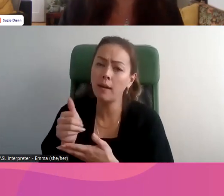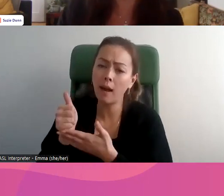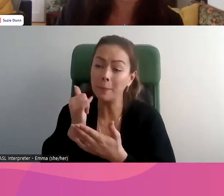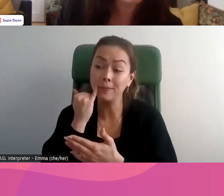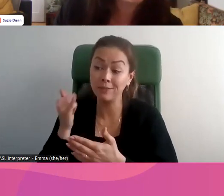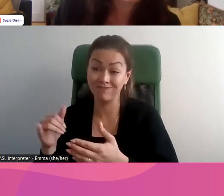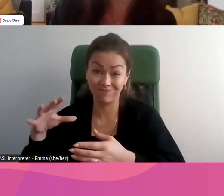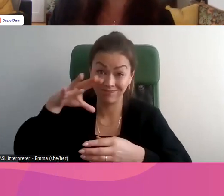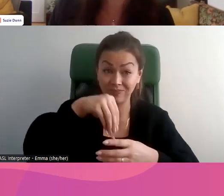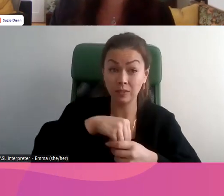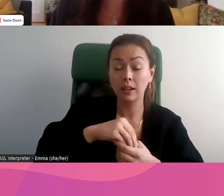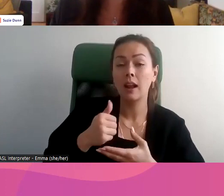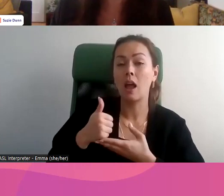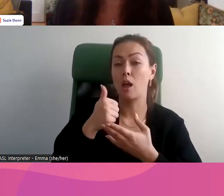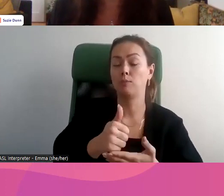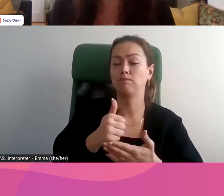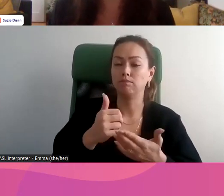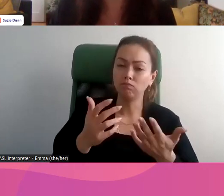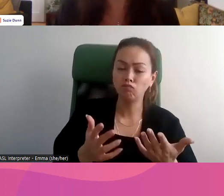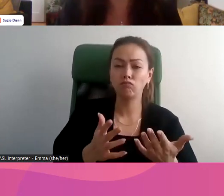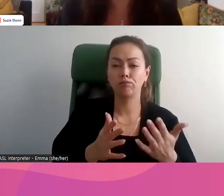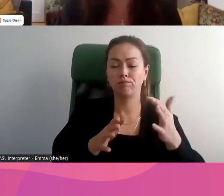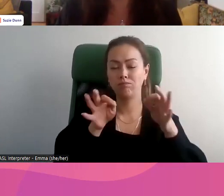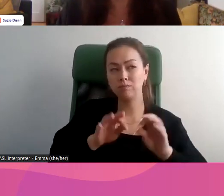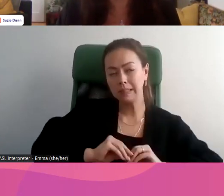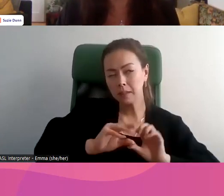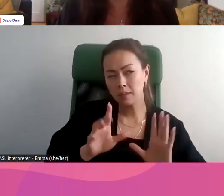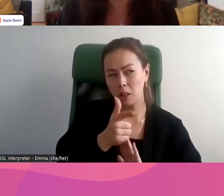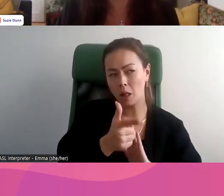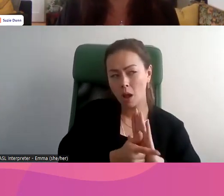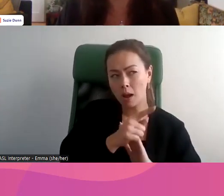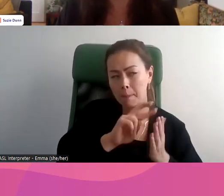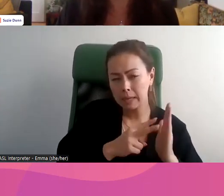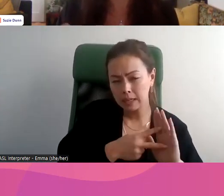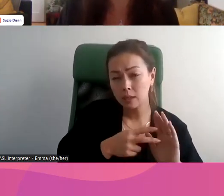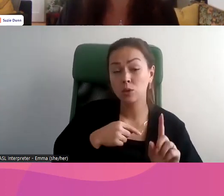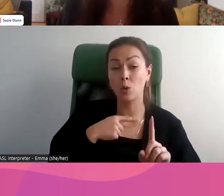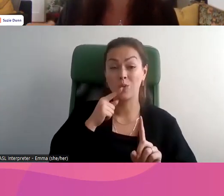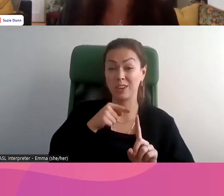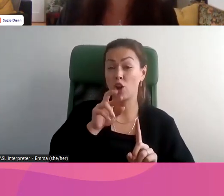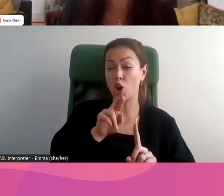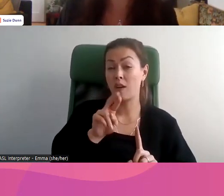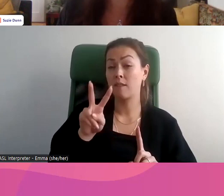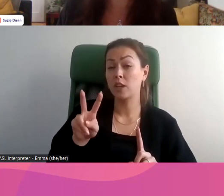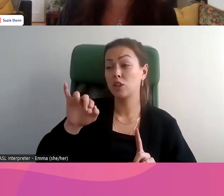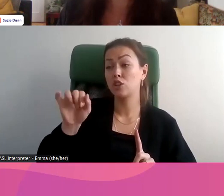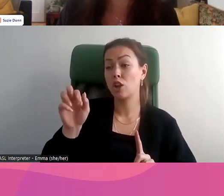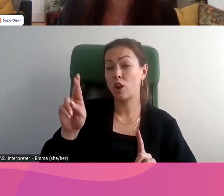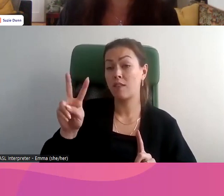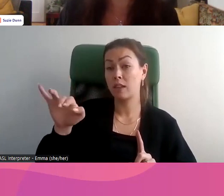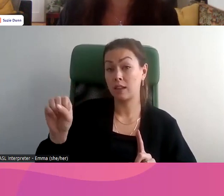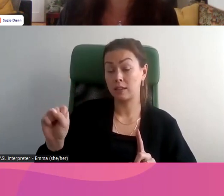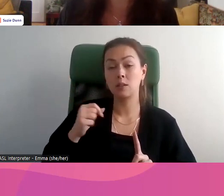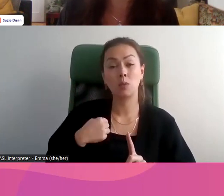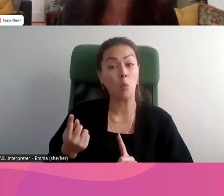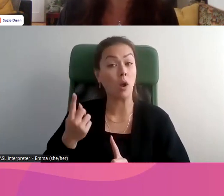loi souvent, mais ça peut être utile d'éduquer les jeunes. Par exemple, R contre Jarvis. Donc, c'était le cas